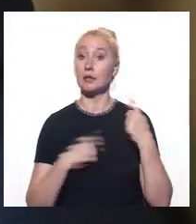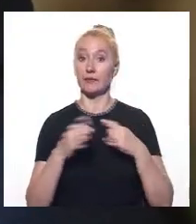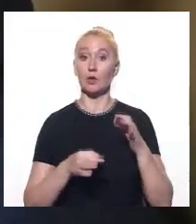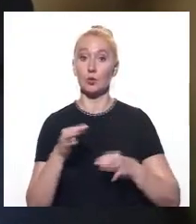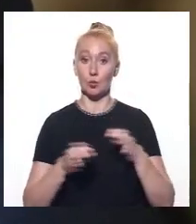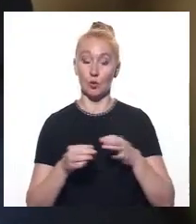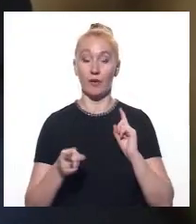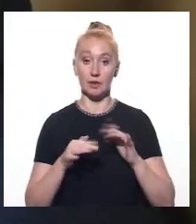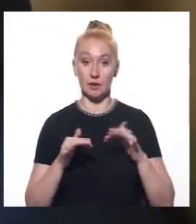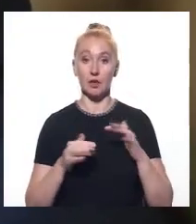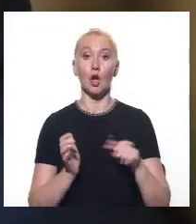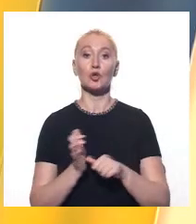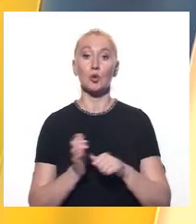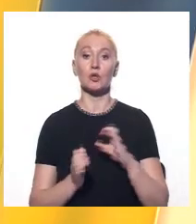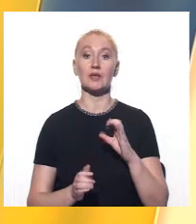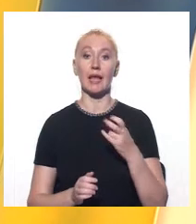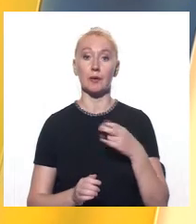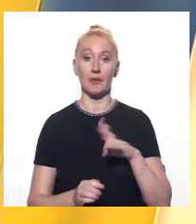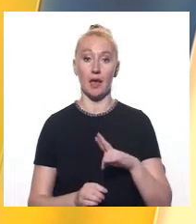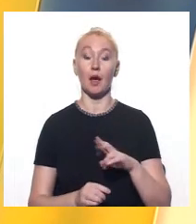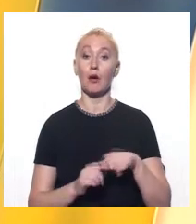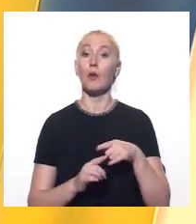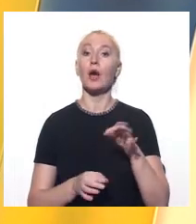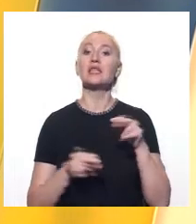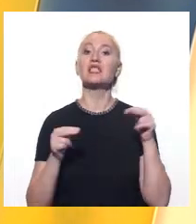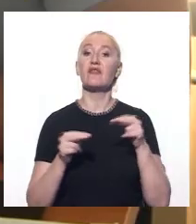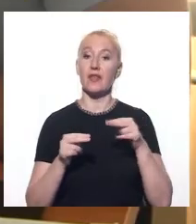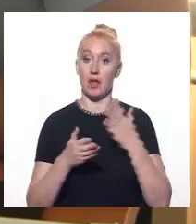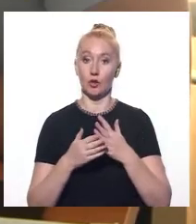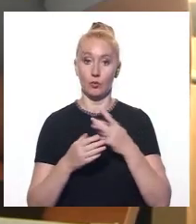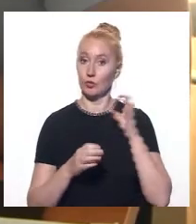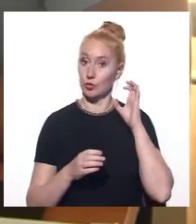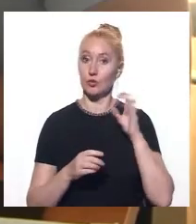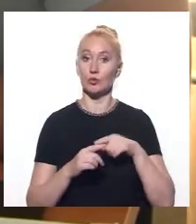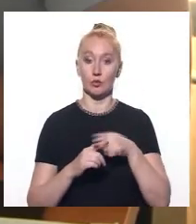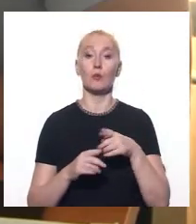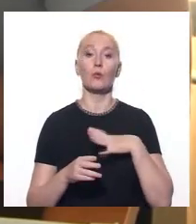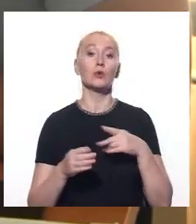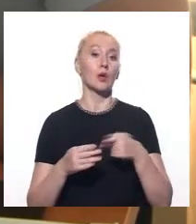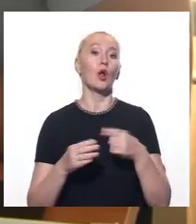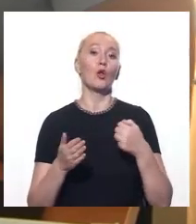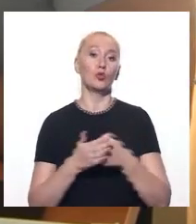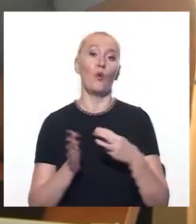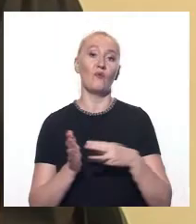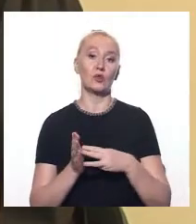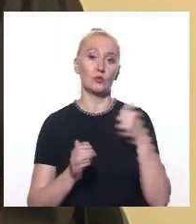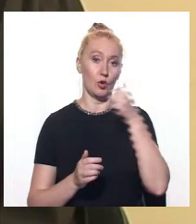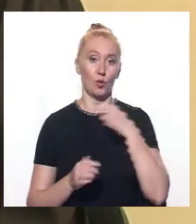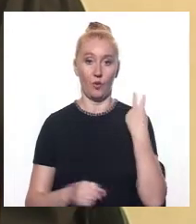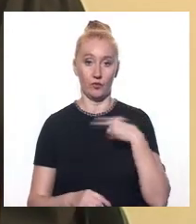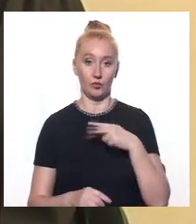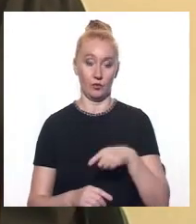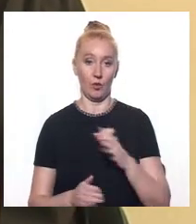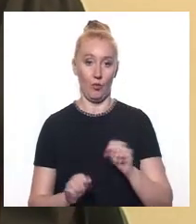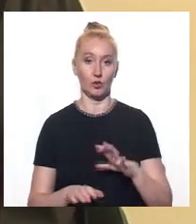суздове засідання має відбутися 6 серпня. На ньому мають заслухати свідків. Чоловіку загрожує позбавлення волі строком до 8 років. Віктор Могуров,